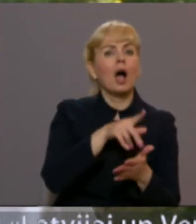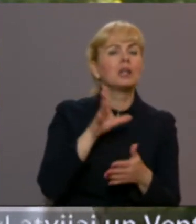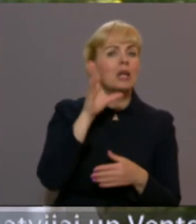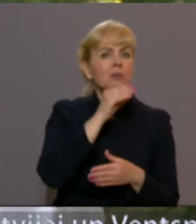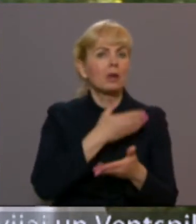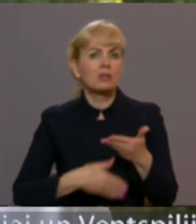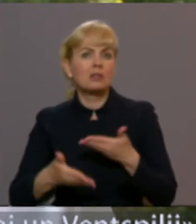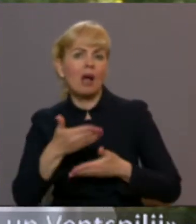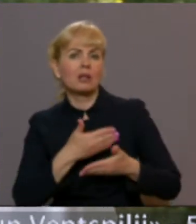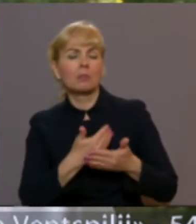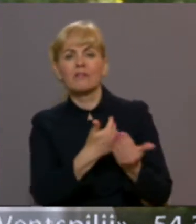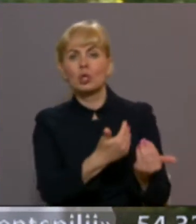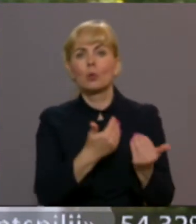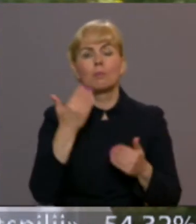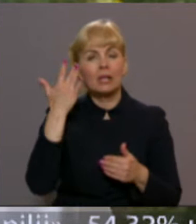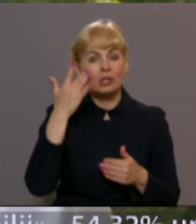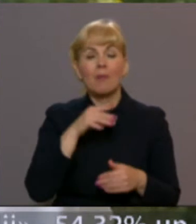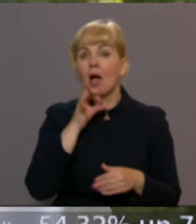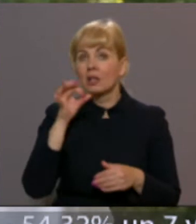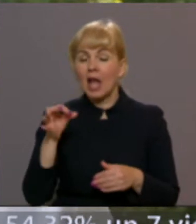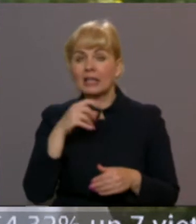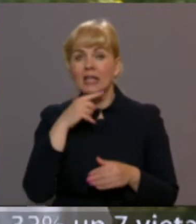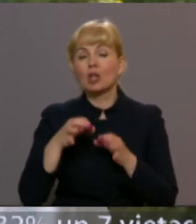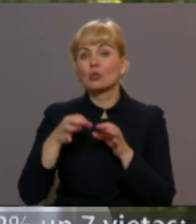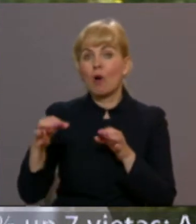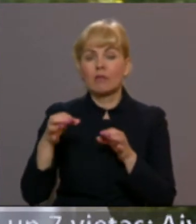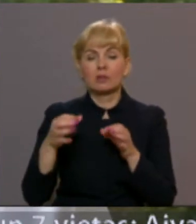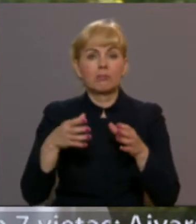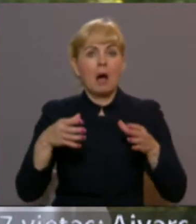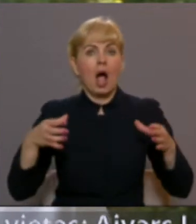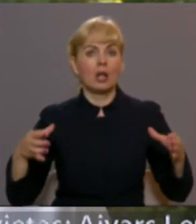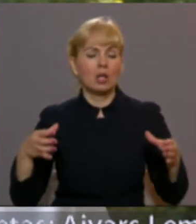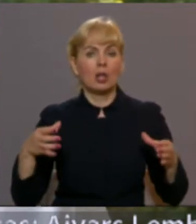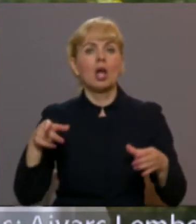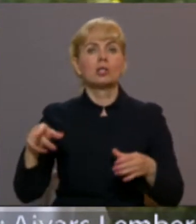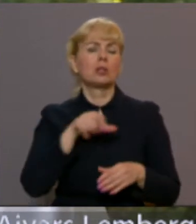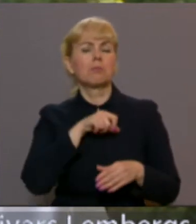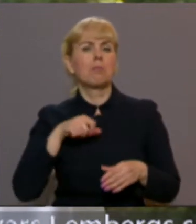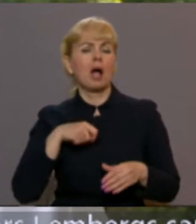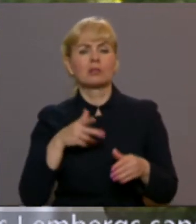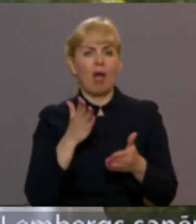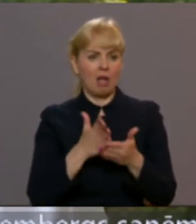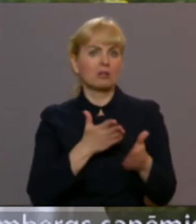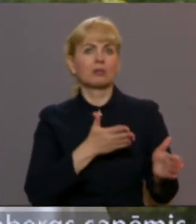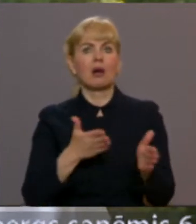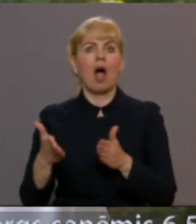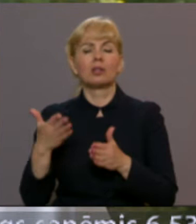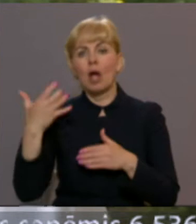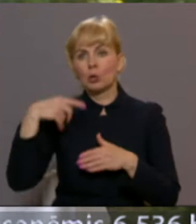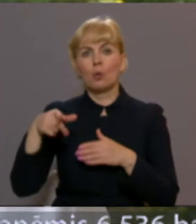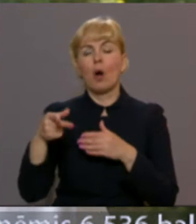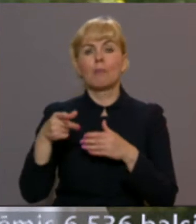sadarbības principi. Jau minēju, ka Cēsu novads ir krietni palielinājies. Cik jūs pats esat gatavs un arī domas